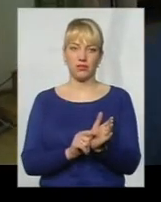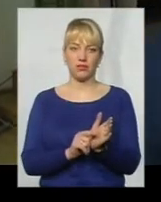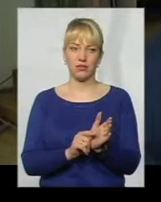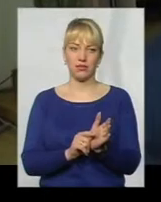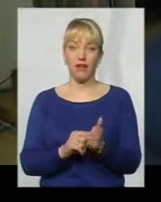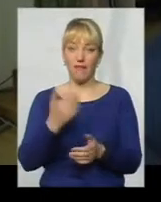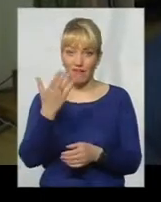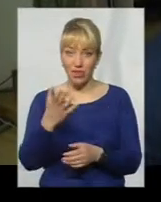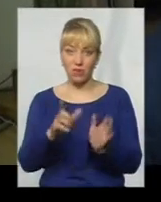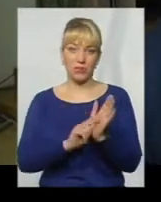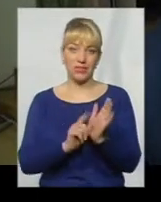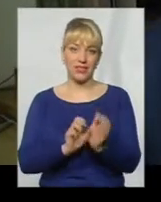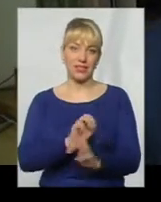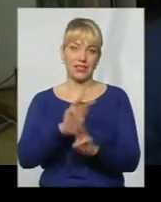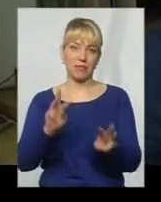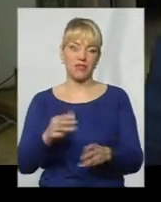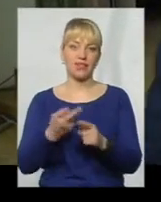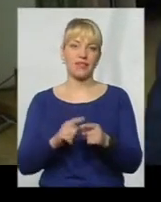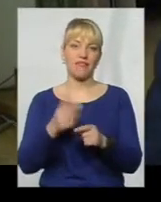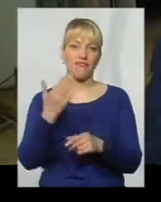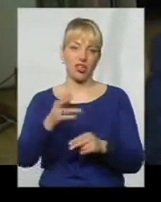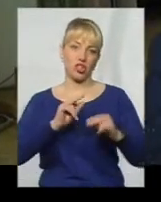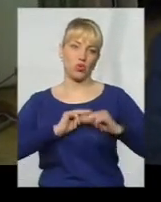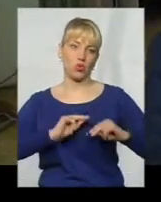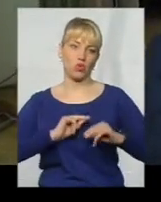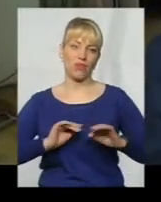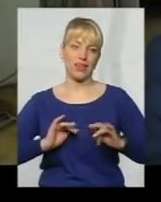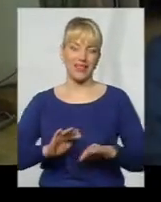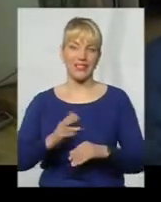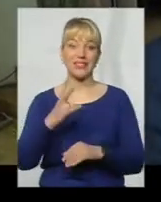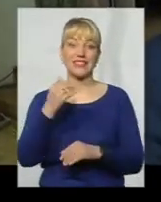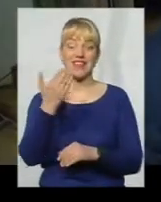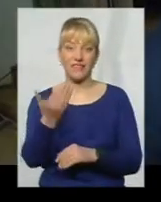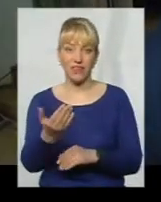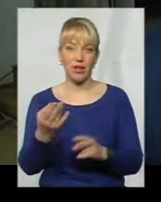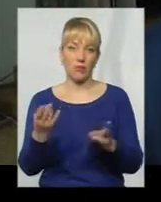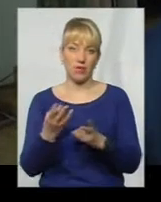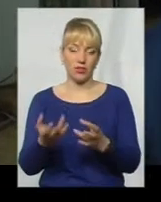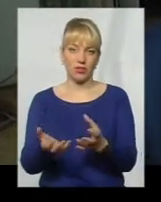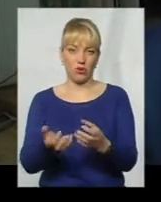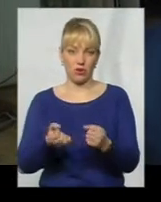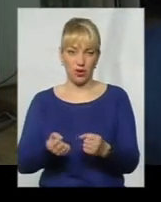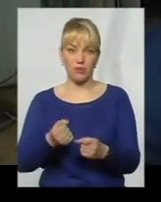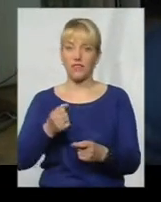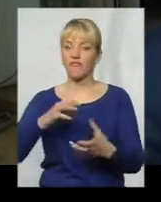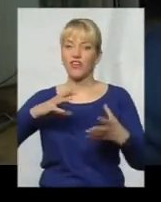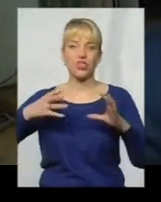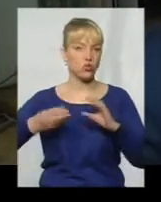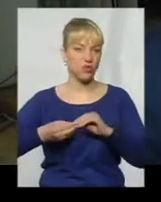Ваше пенсійне забезпечення це ваша трудова дієвність. І ви повинні її отримувати в результаті,